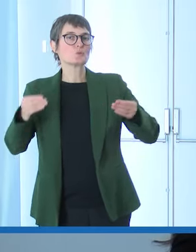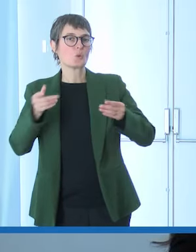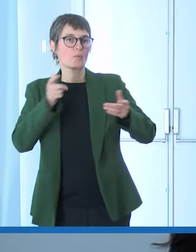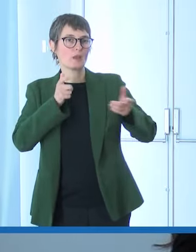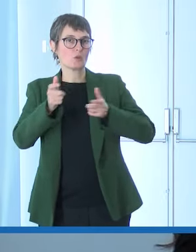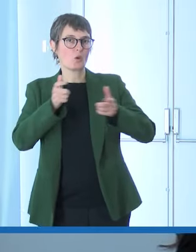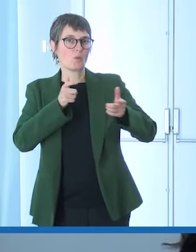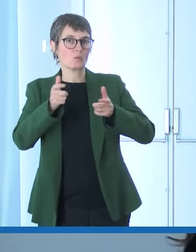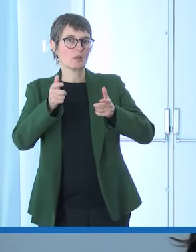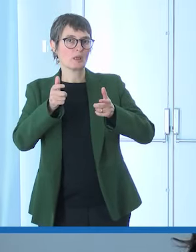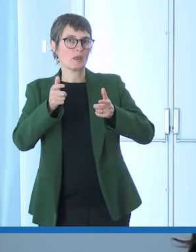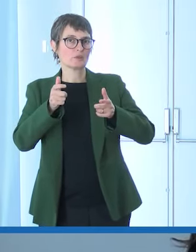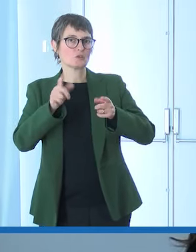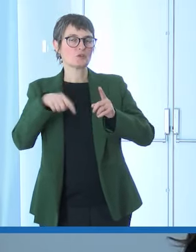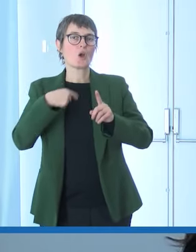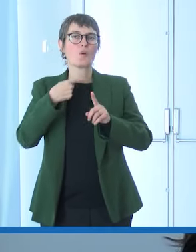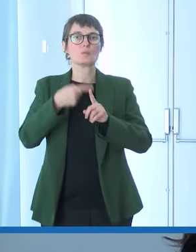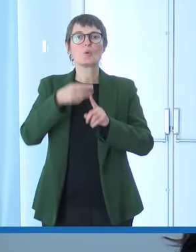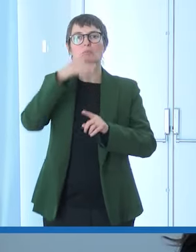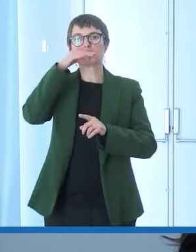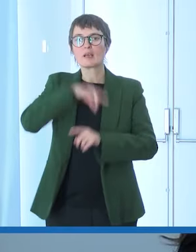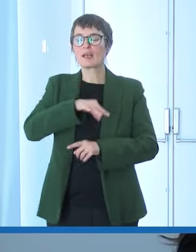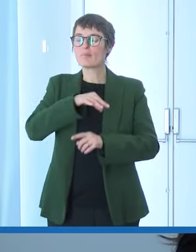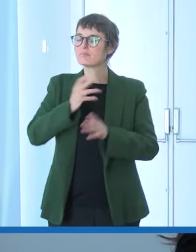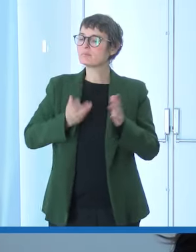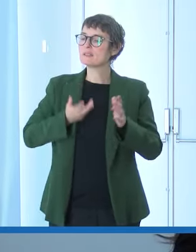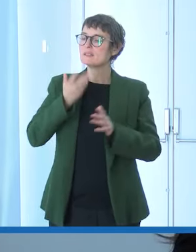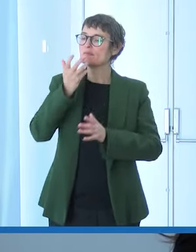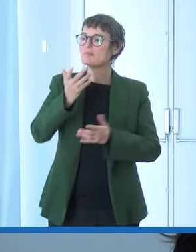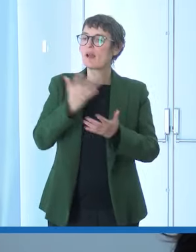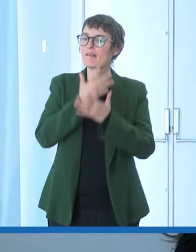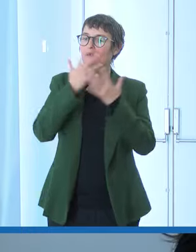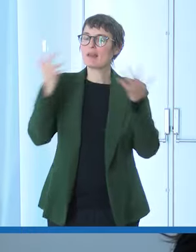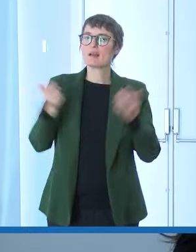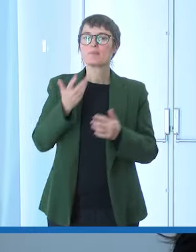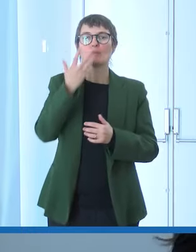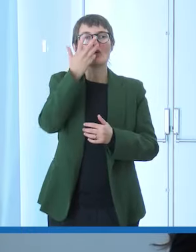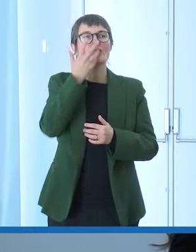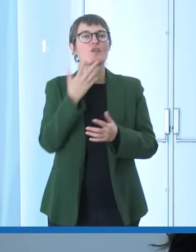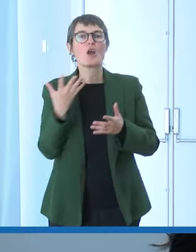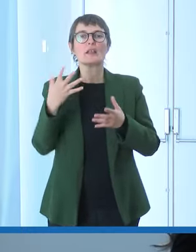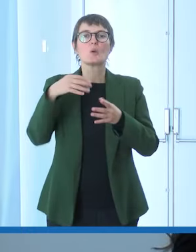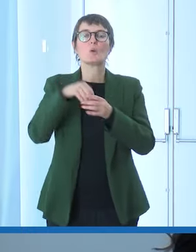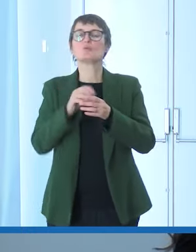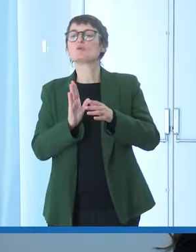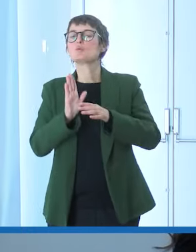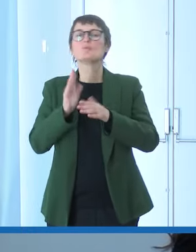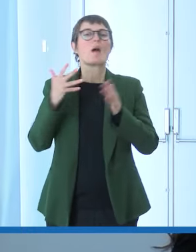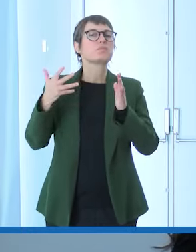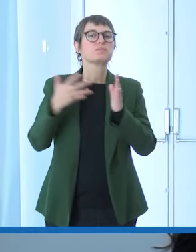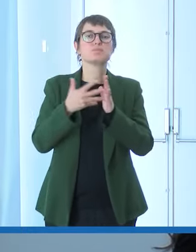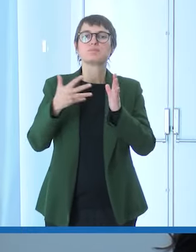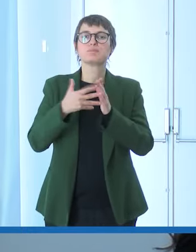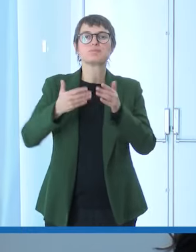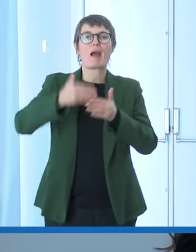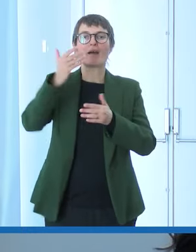che per la capacità di trasmettere in modo chiaro la sua voglia di inclusione e di superamento di ogni barriera io